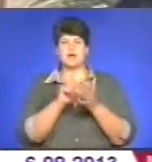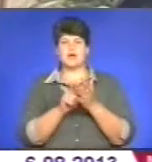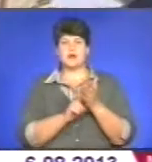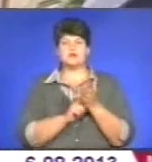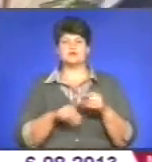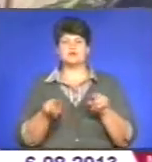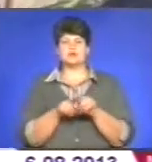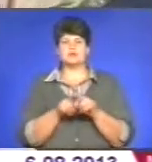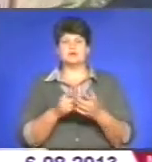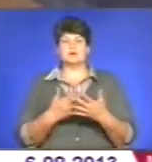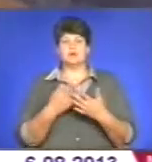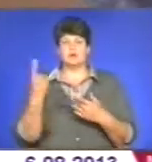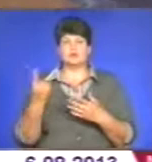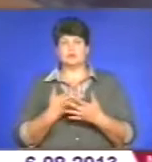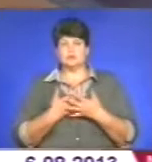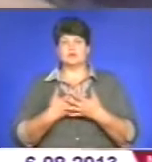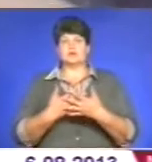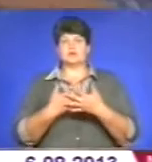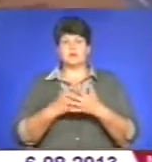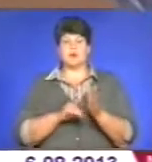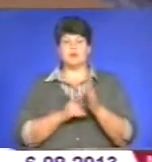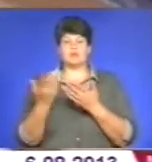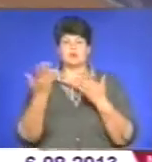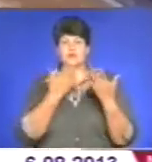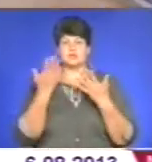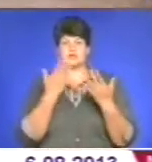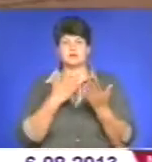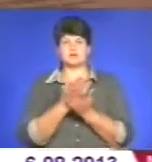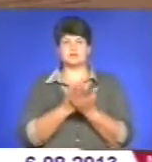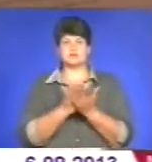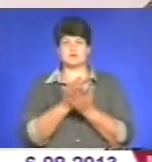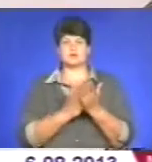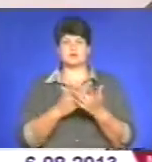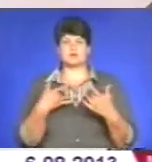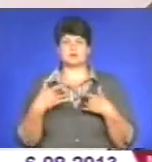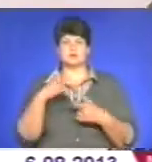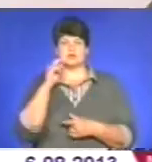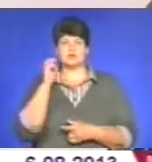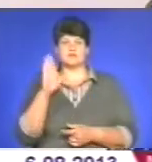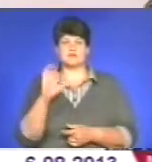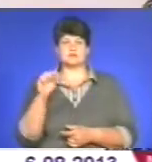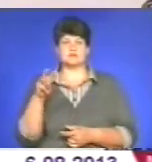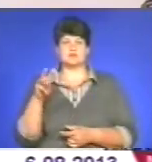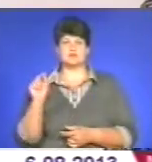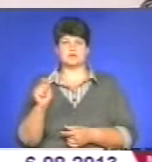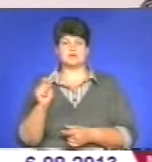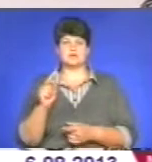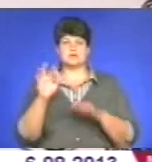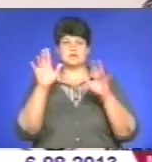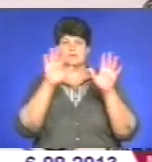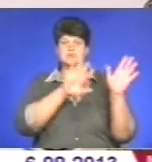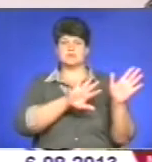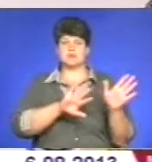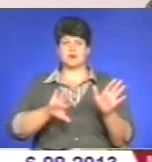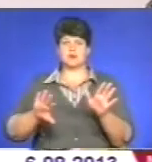немов на одному диханні. Прочитала заслужена артистка України Віра Самчук. Стікають плавно дні